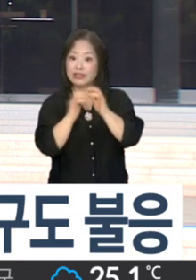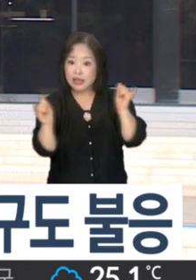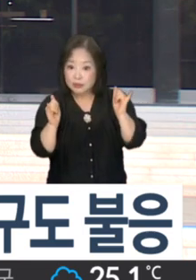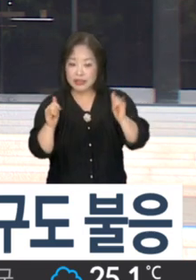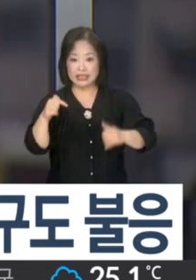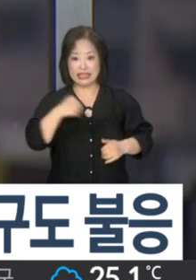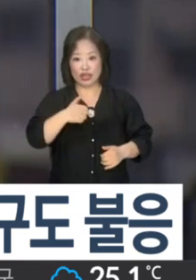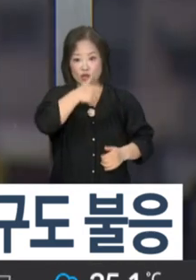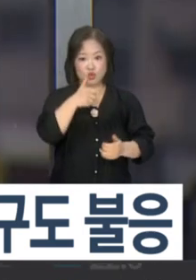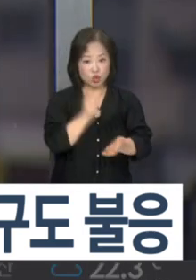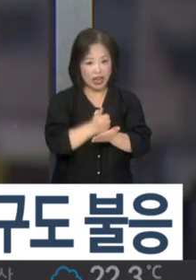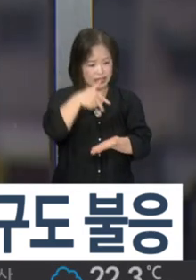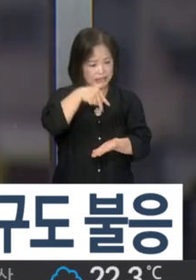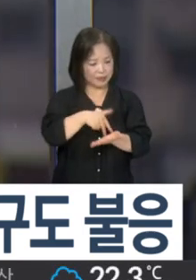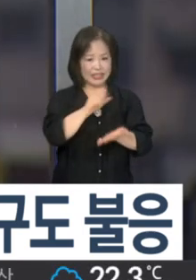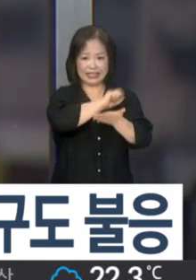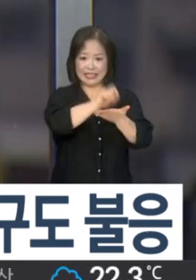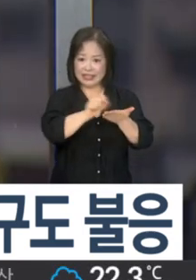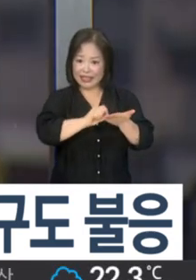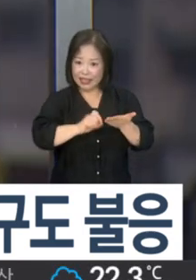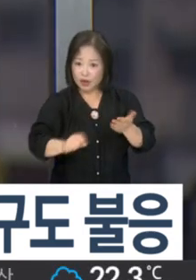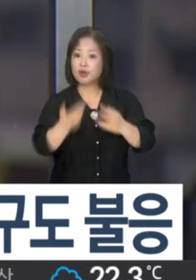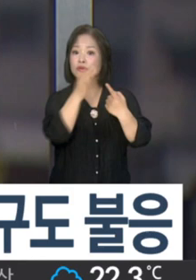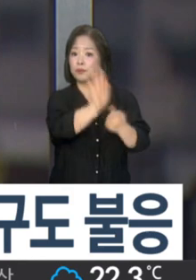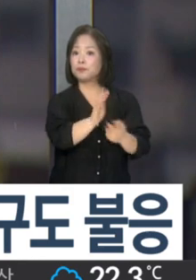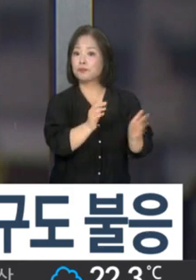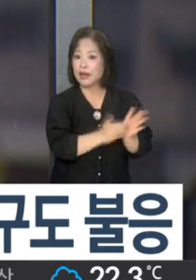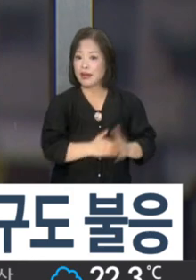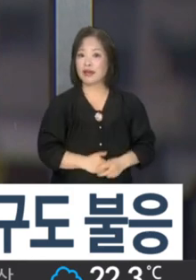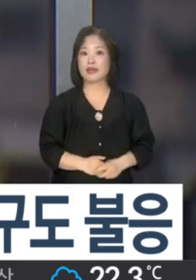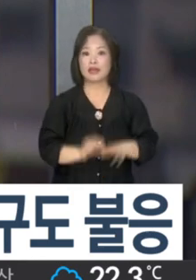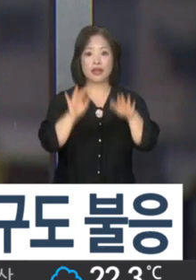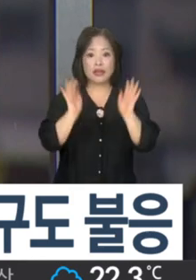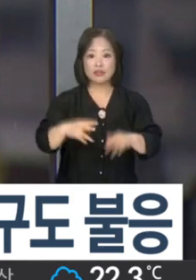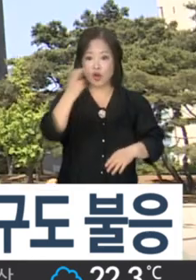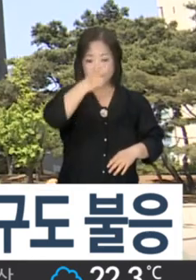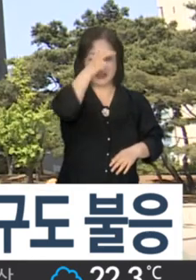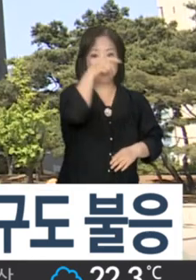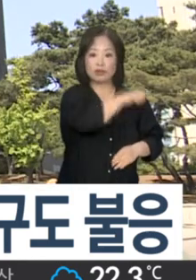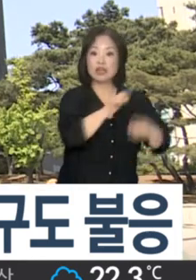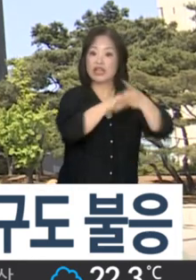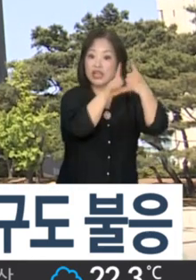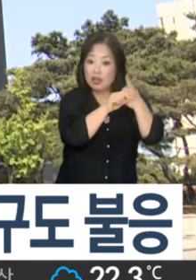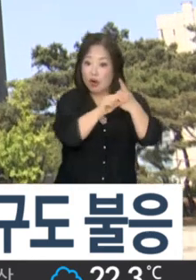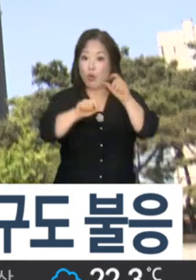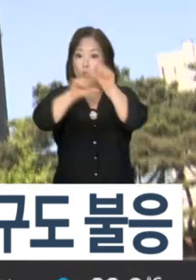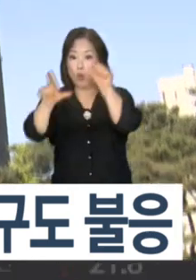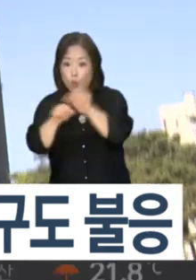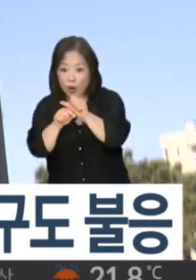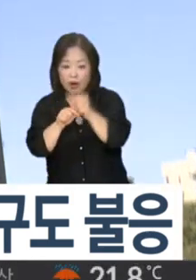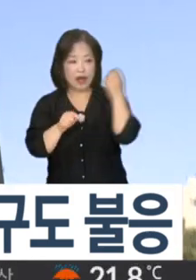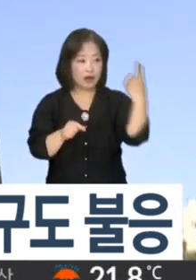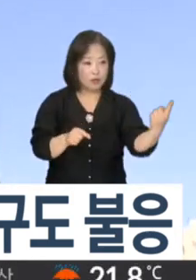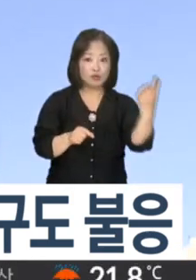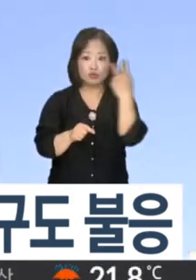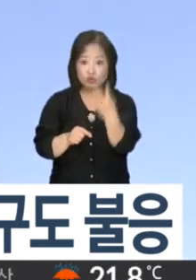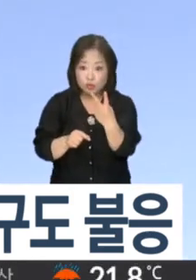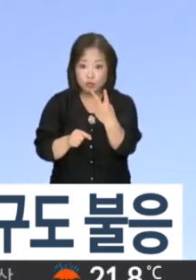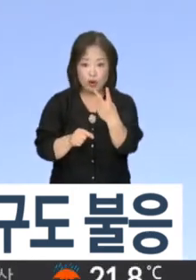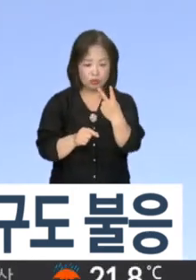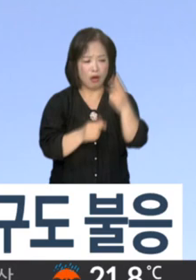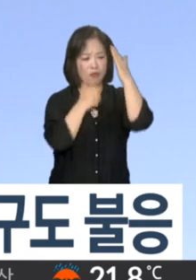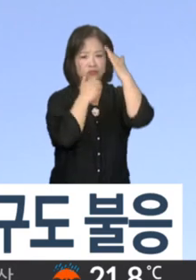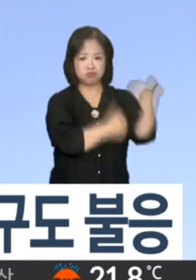자신의 혐의에 대한 입장을 기재한 것으로도 알려졌습니다. 앞서 검찰은 지난 1월과 5월 두 차례에 걸쳐 이들에게